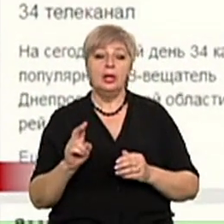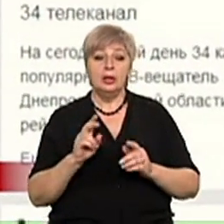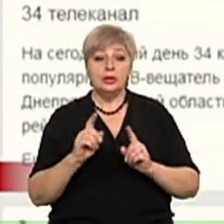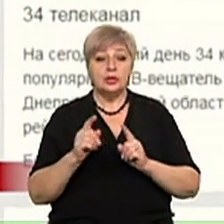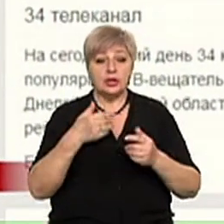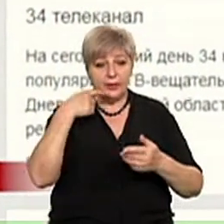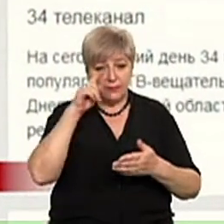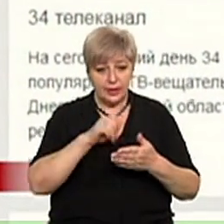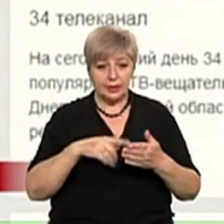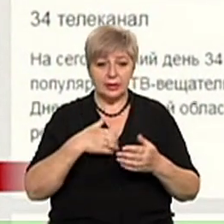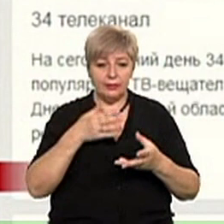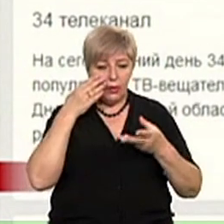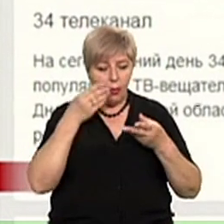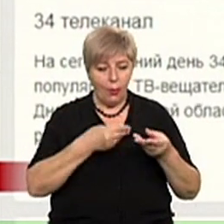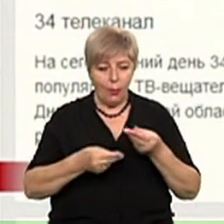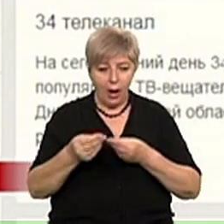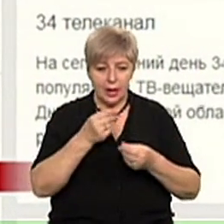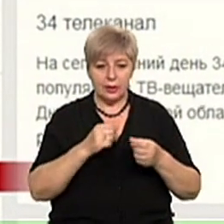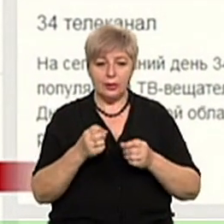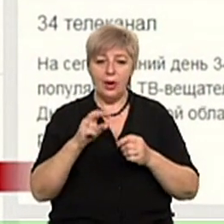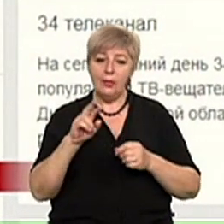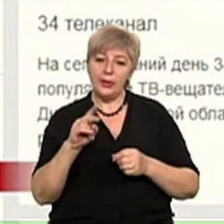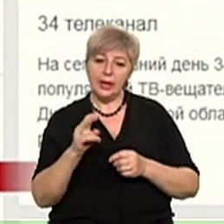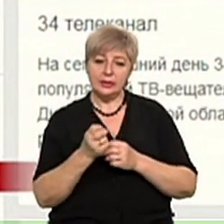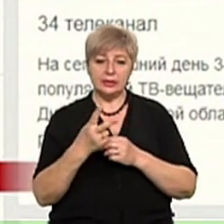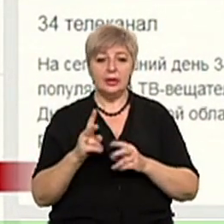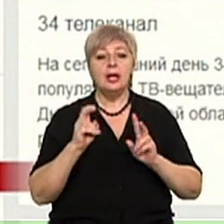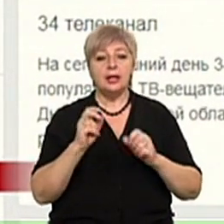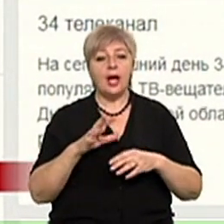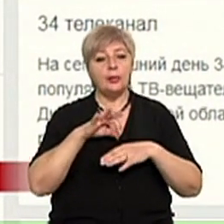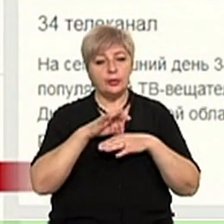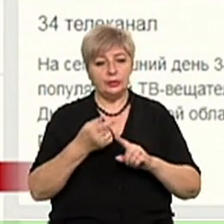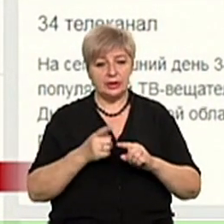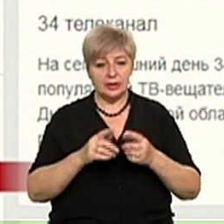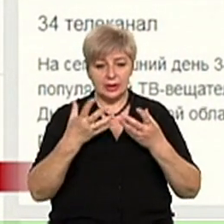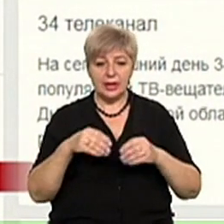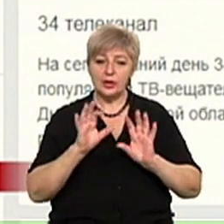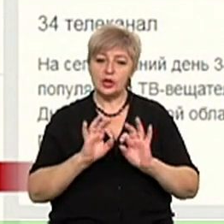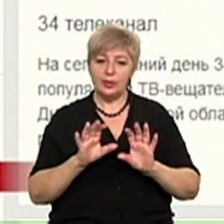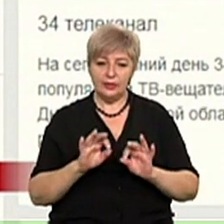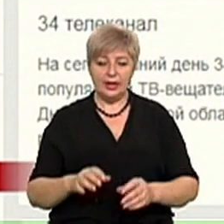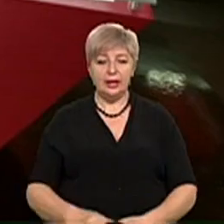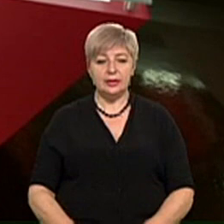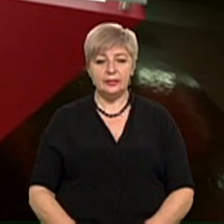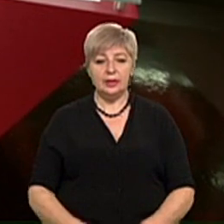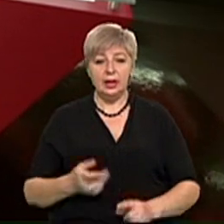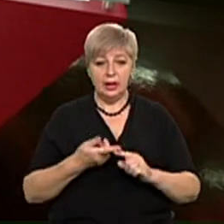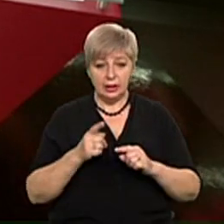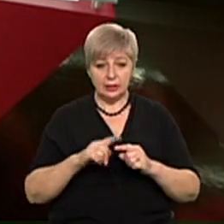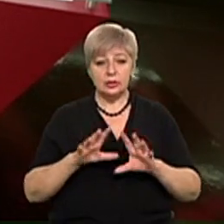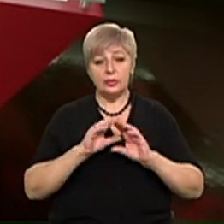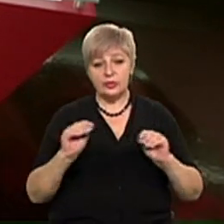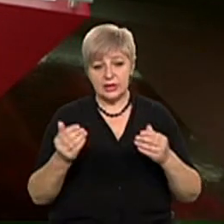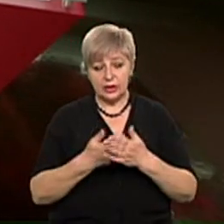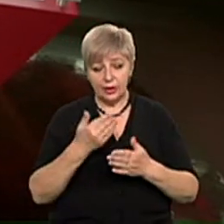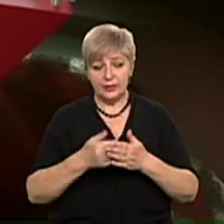у магію п'ятниці 13-те? Як проводити цей день? Розповідайте у коментарях. І на цьому всі